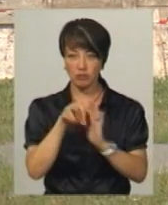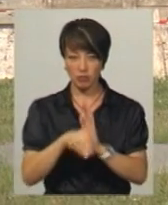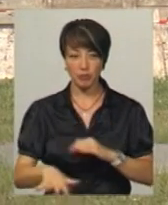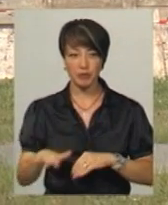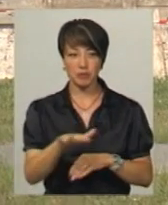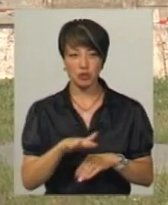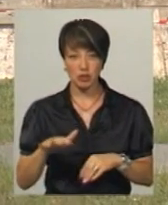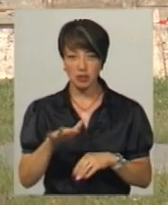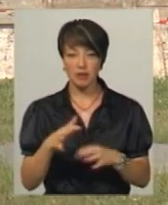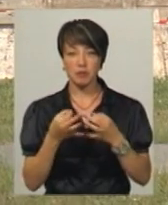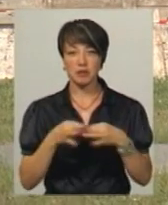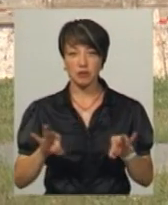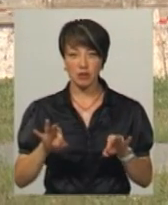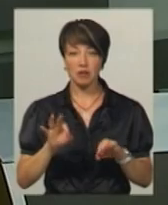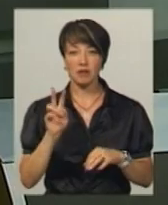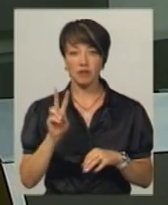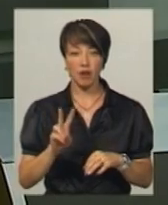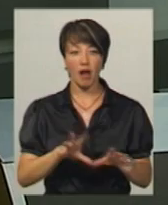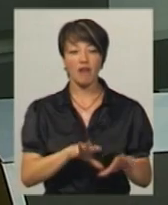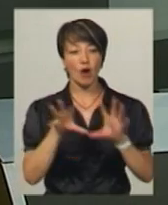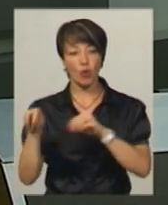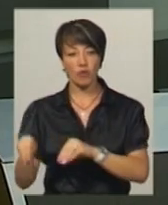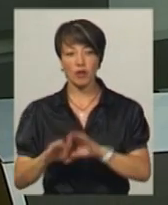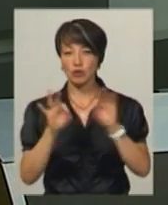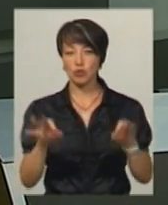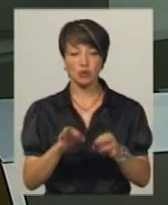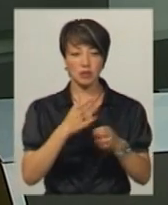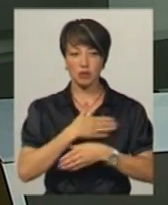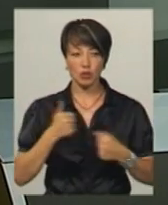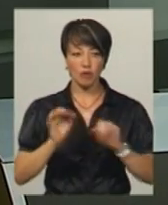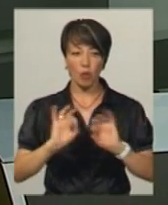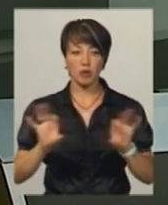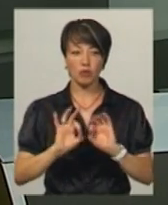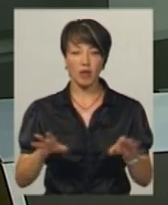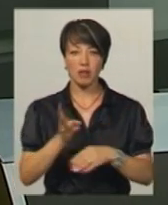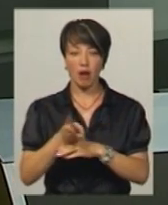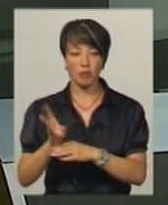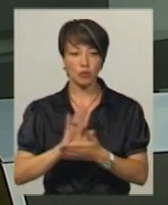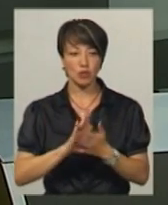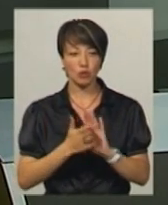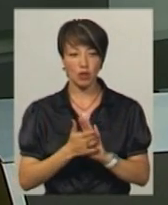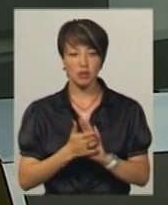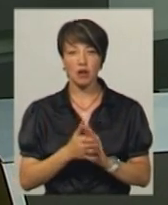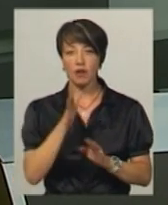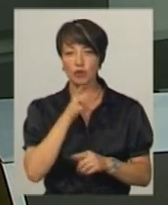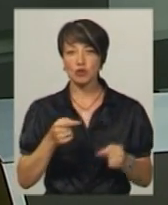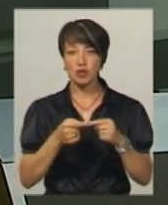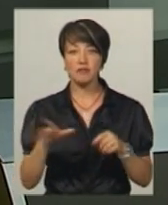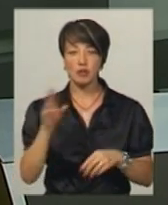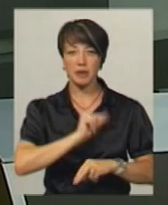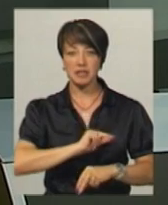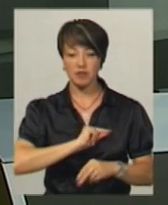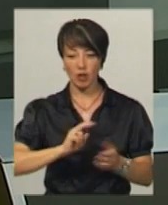приміщенні на Майдані Незалежності-2, евакуювали. Жоден з них не захотів коментувати на камеру ситуацію. В той же час, коли всіх